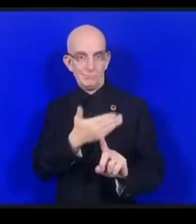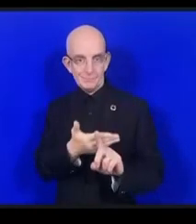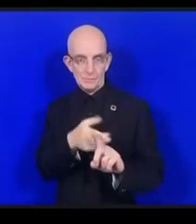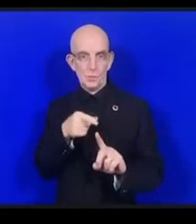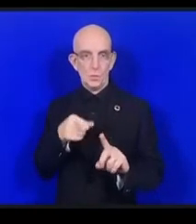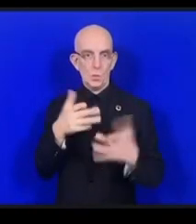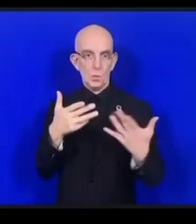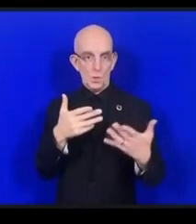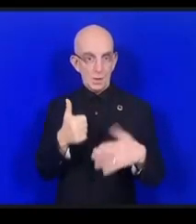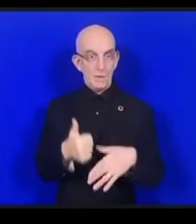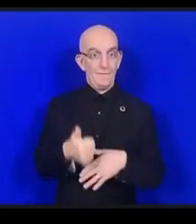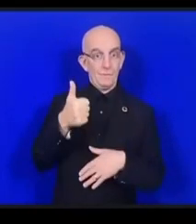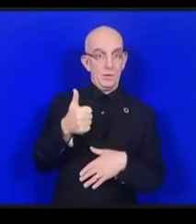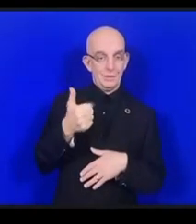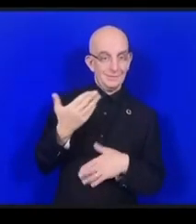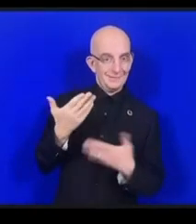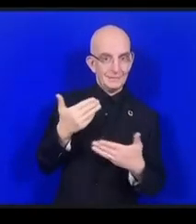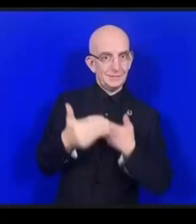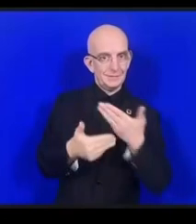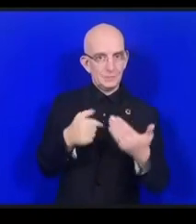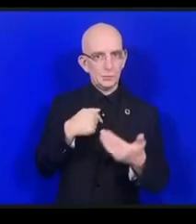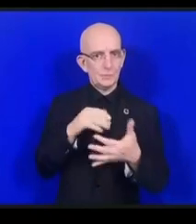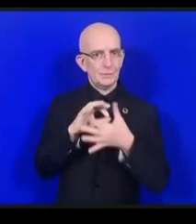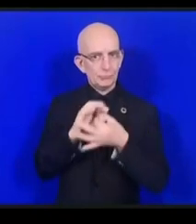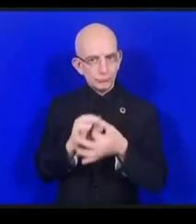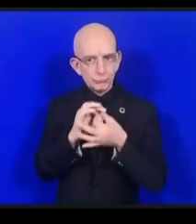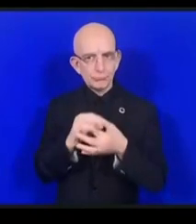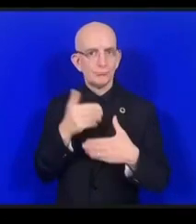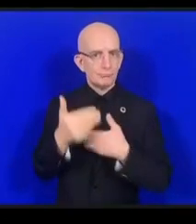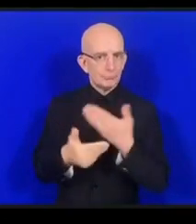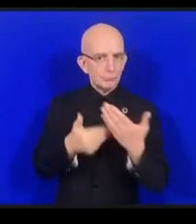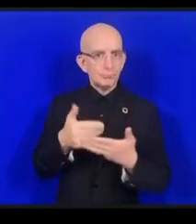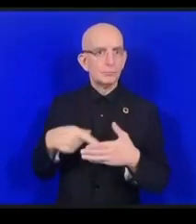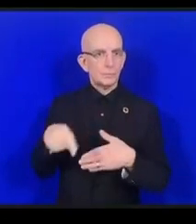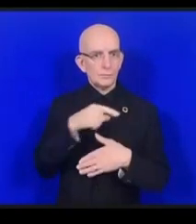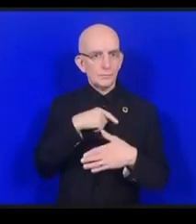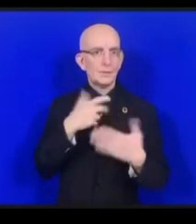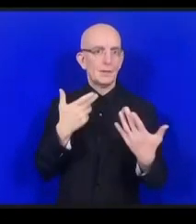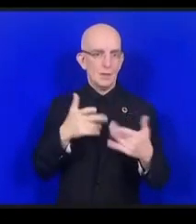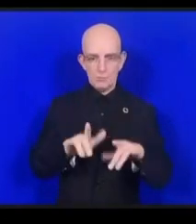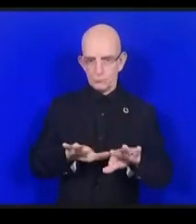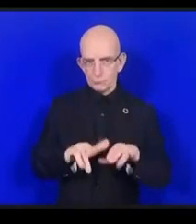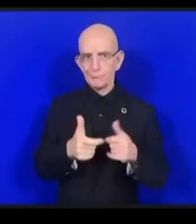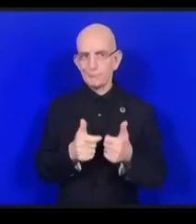travaillons nous utilisons Internet au quotidien